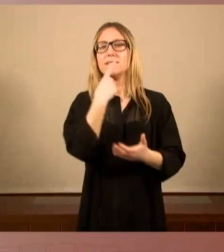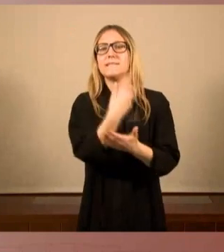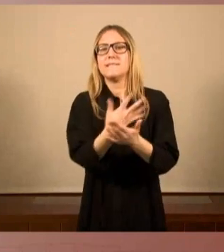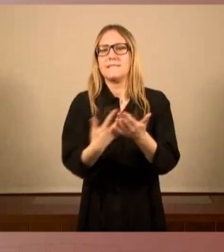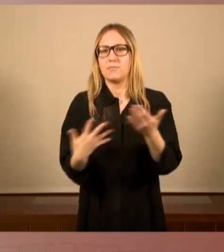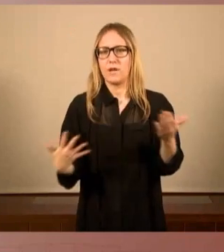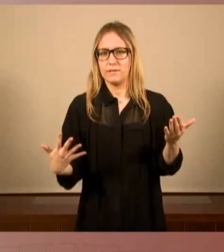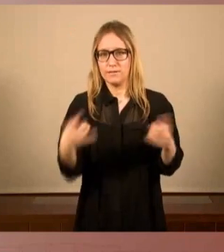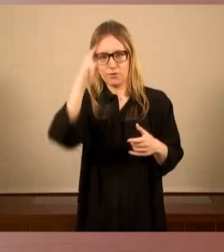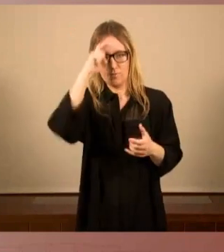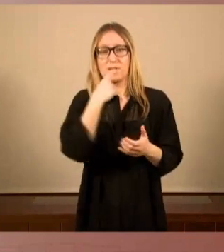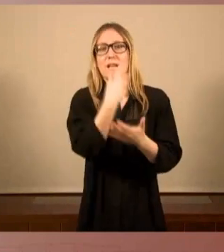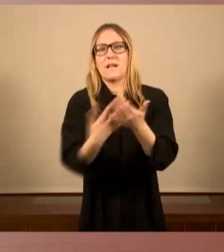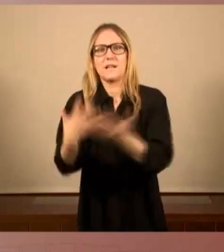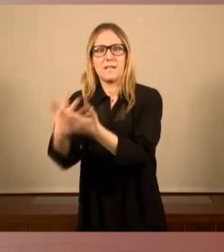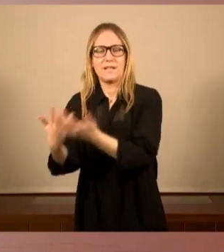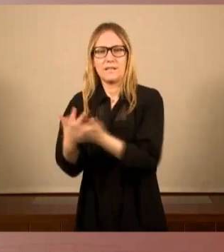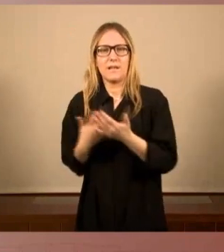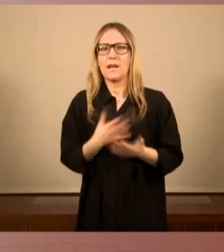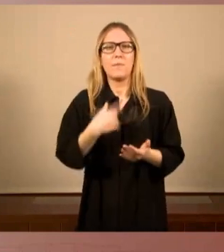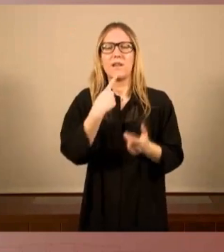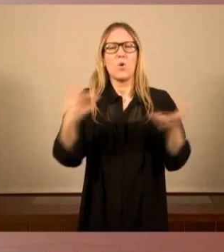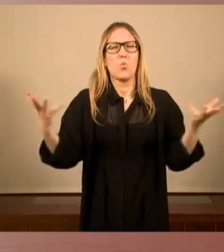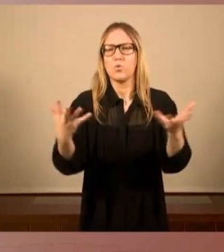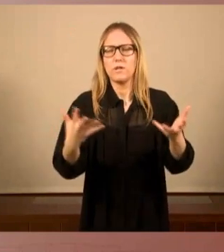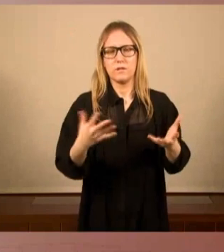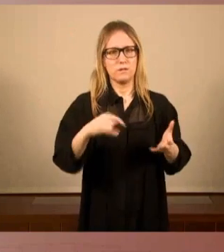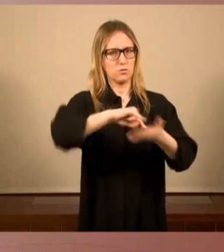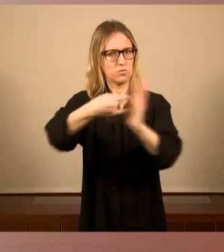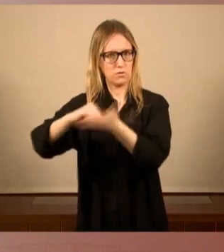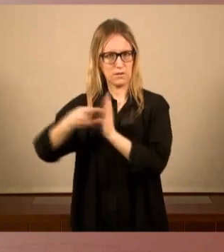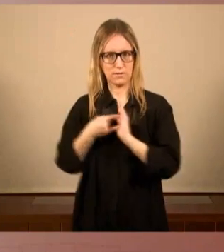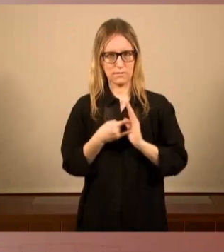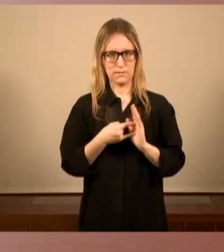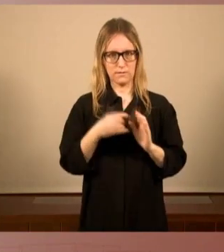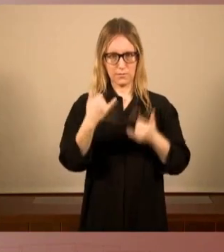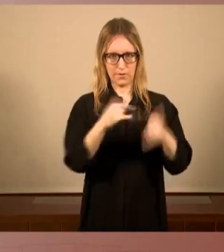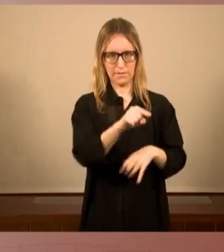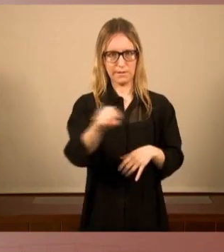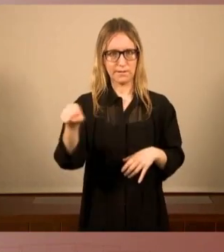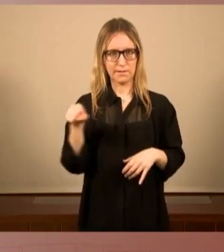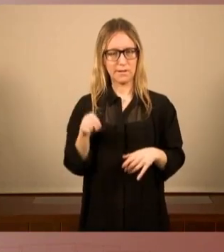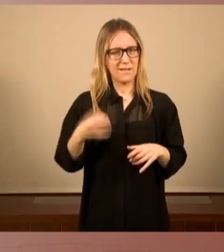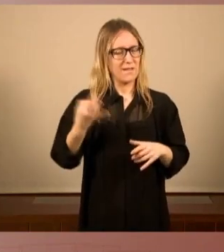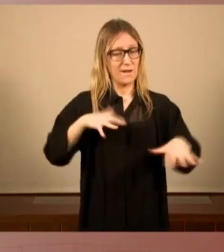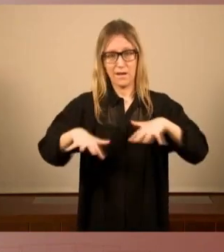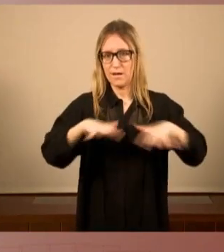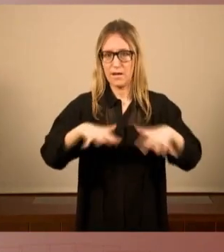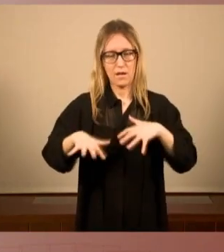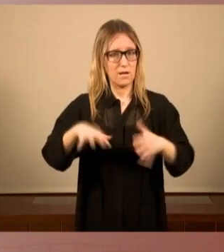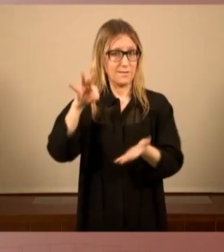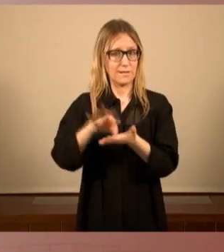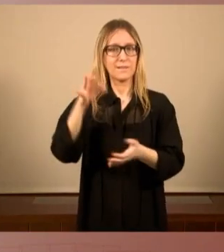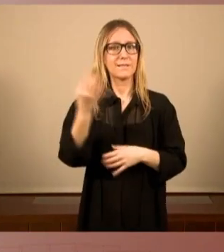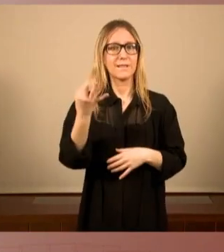coses que cal resoldre de manera imprescindible, urgent. Necessiten actuar de forma immediata com la